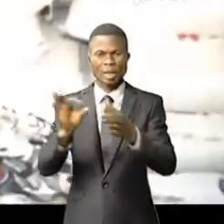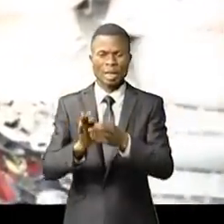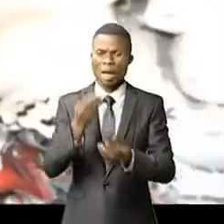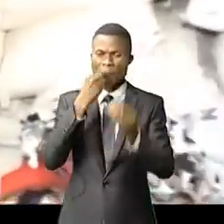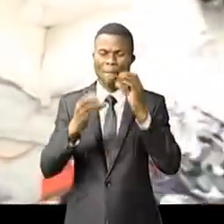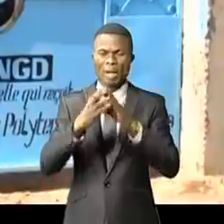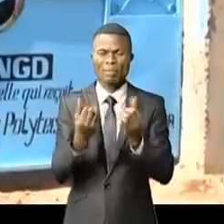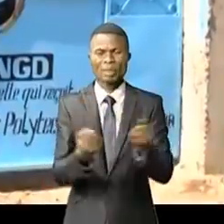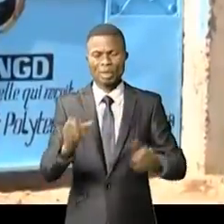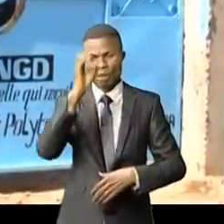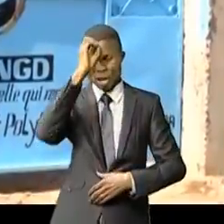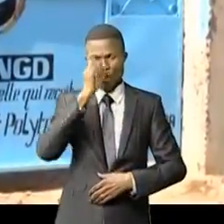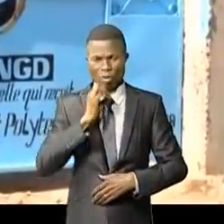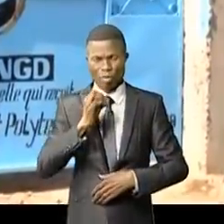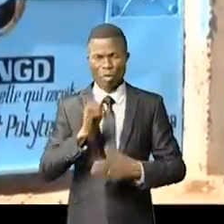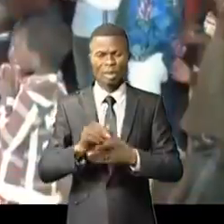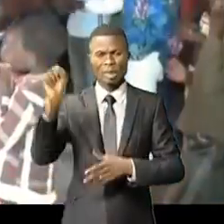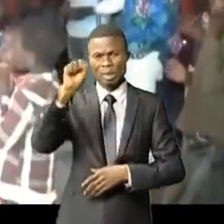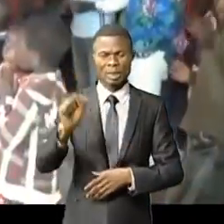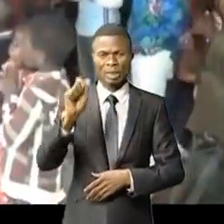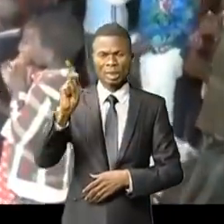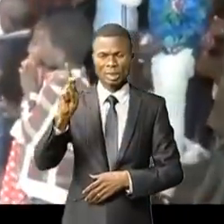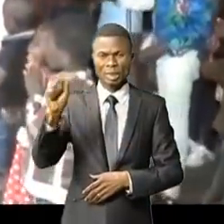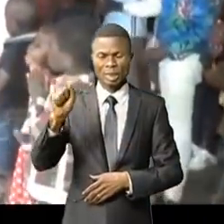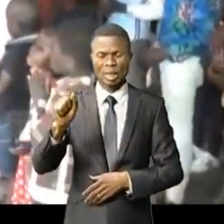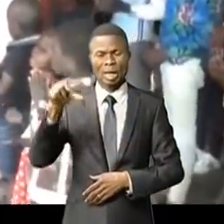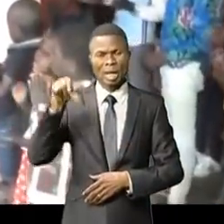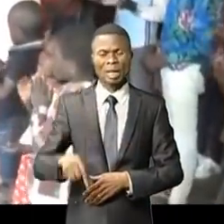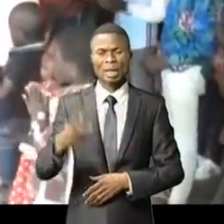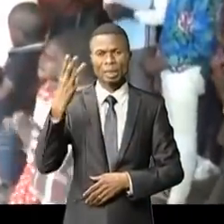orphelins pensionnaires de l'orphelinat Sadaka situé au quartier Kras.